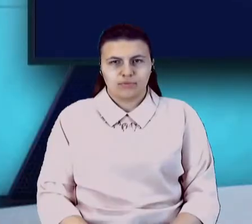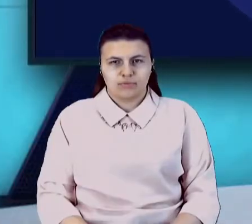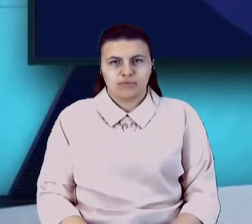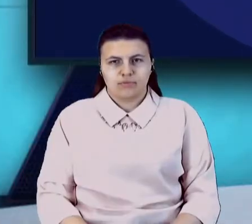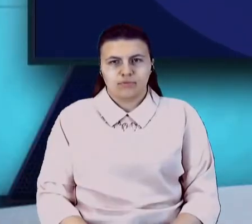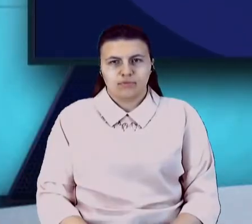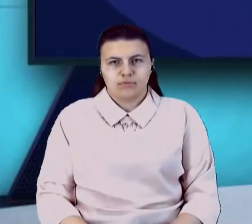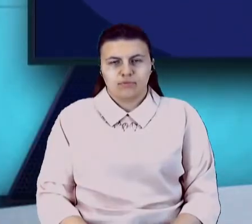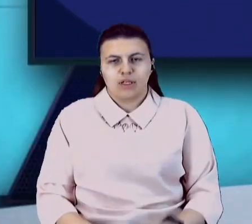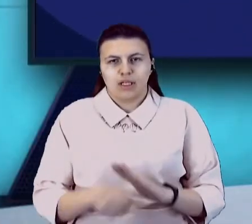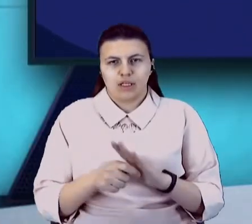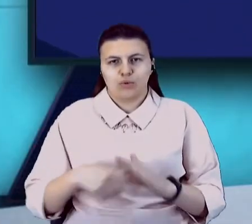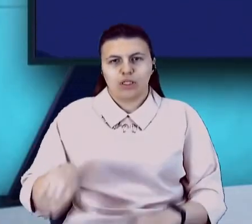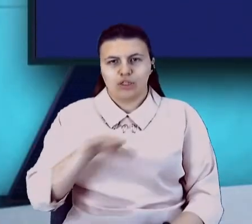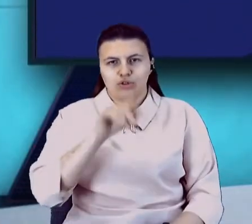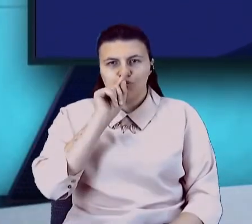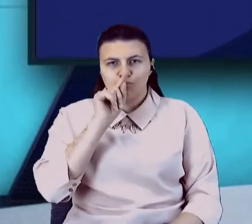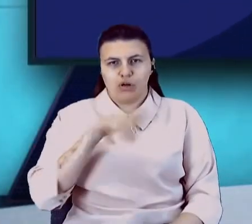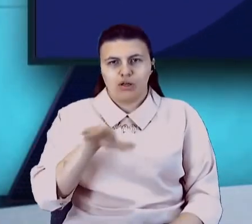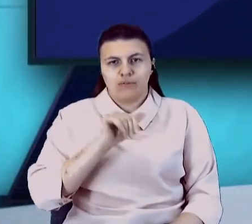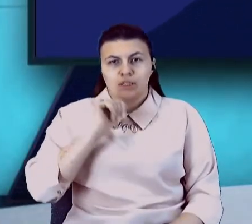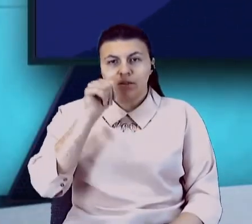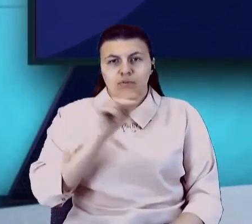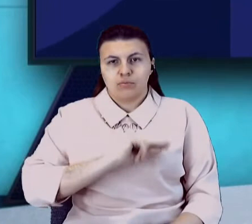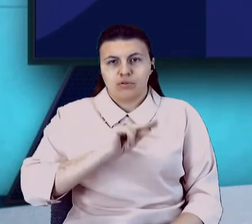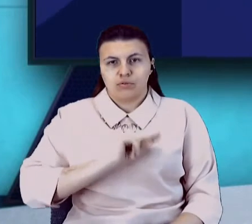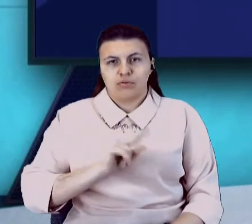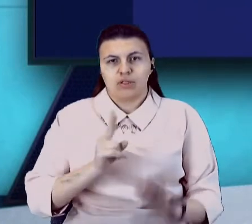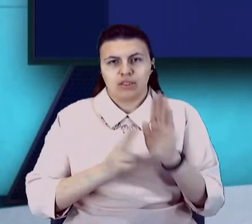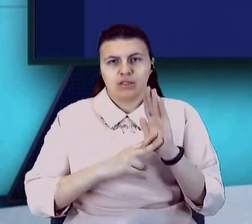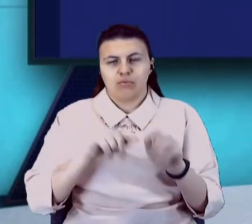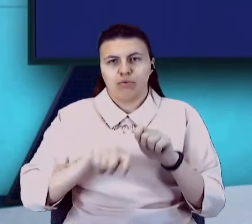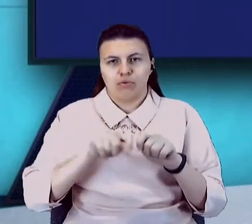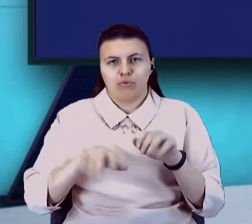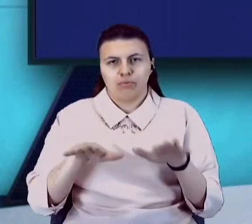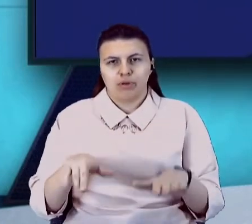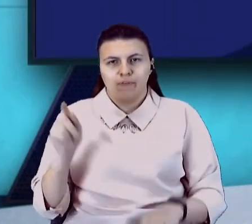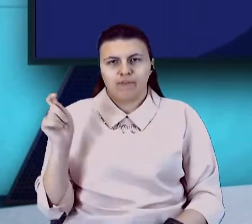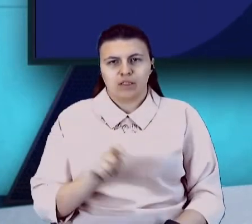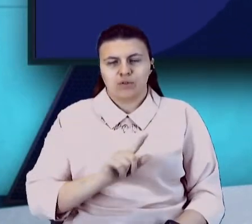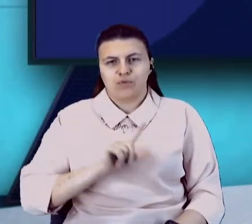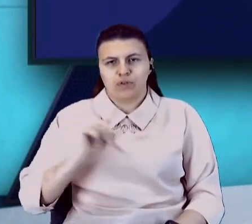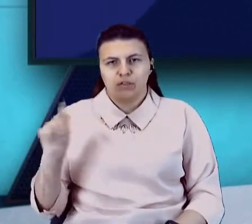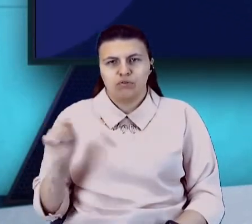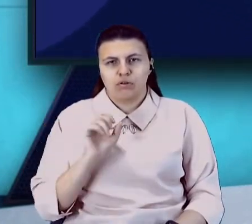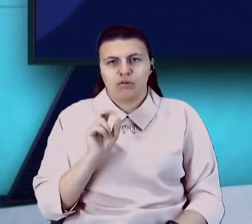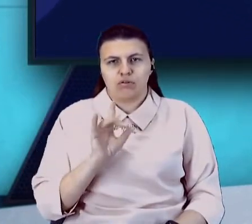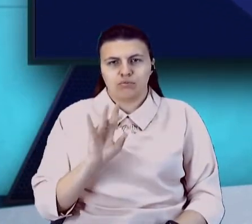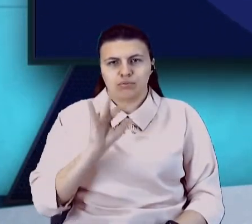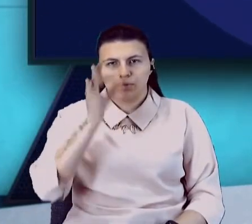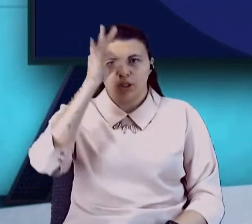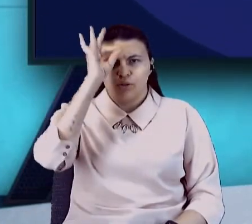На Донеччині та Луганщині відзавтра працюватимуть сім контрольних пунктів їзду-виїзду. Як розповів речник Краматорського